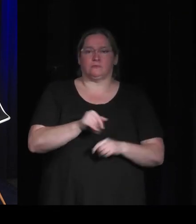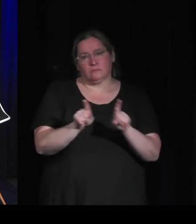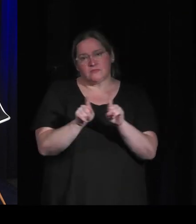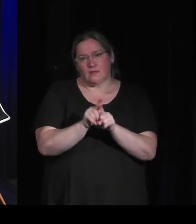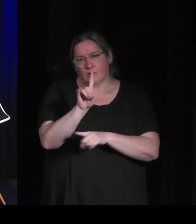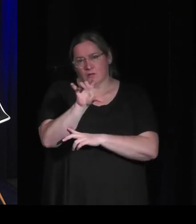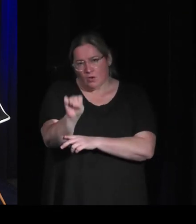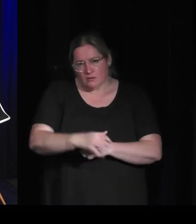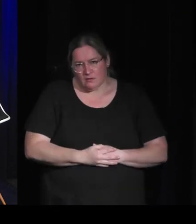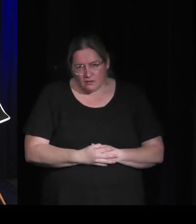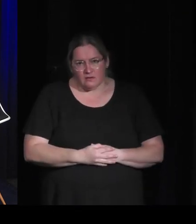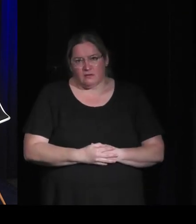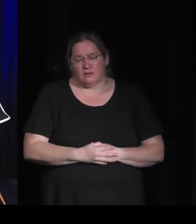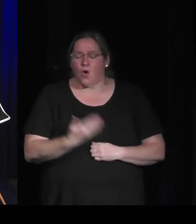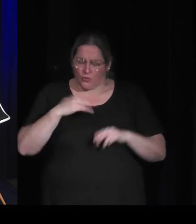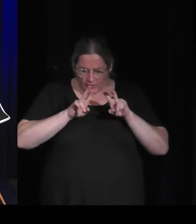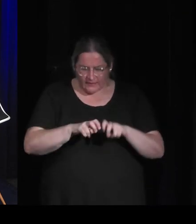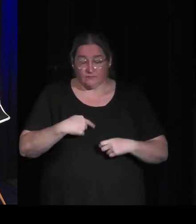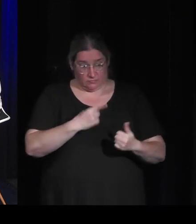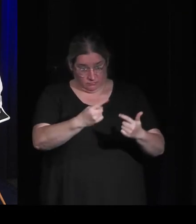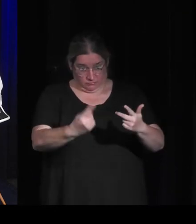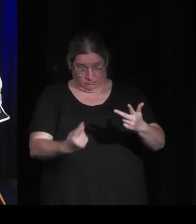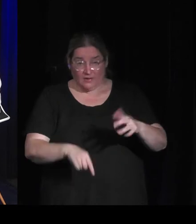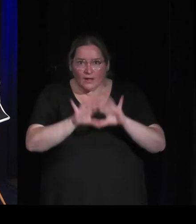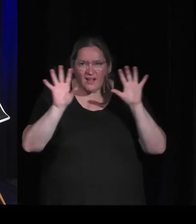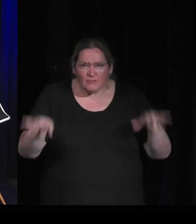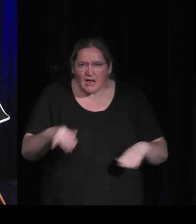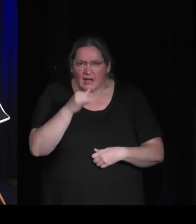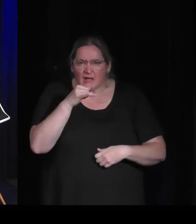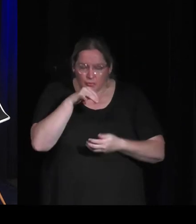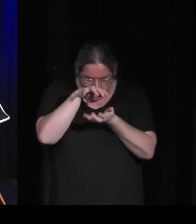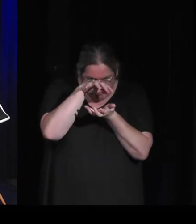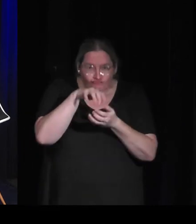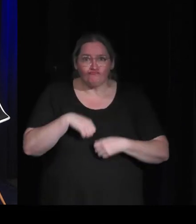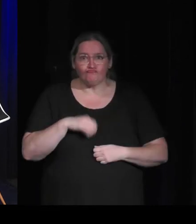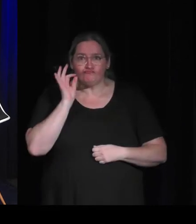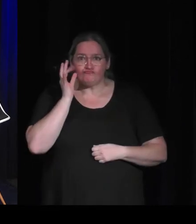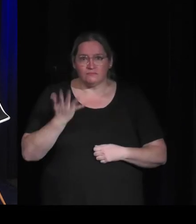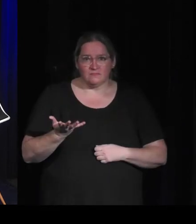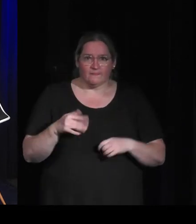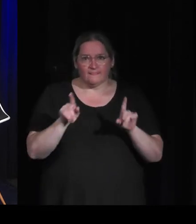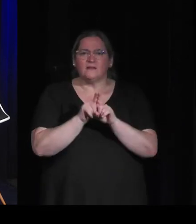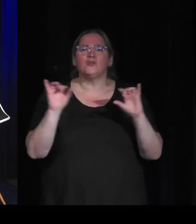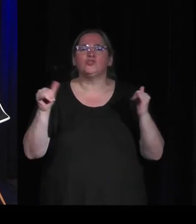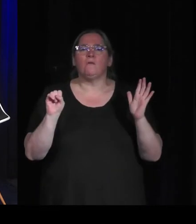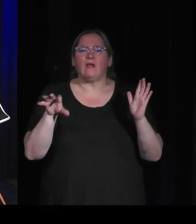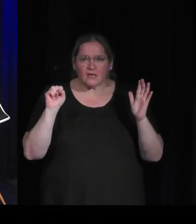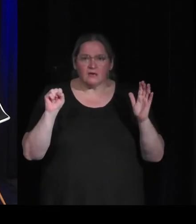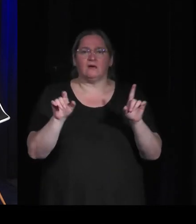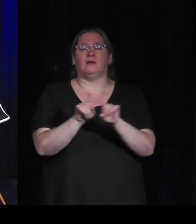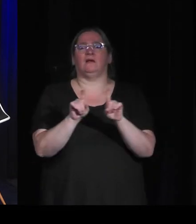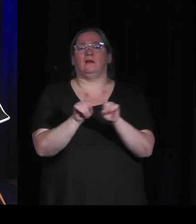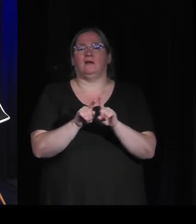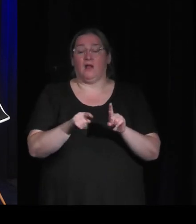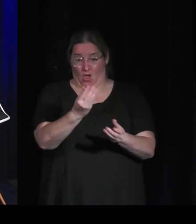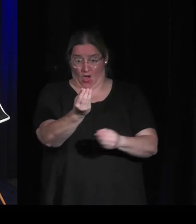en fait dans le cas d'une autre enquête je m'étais rendu compte qu y avait toute une production de petites créatures en jeu flash sur cette